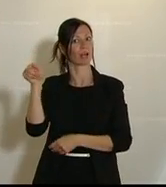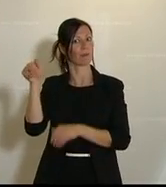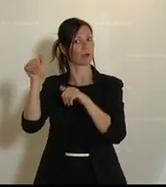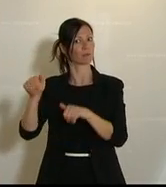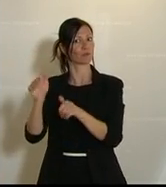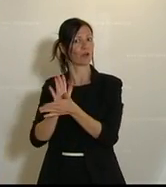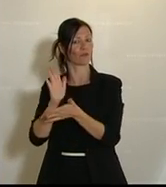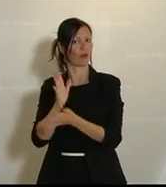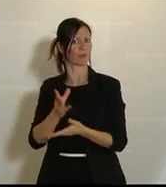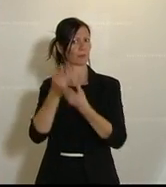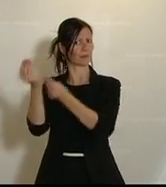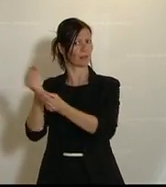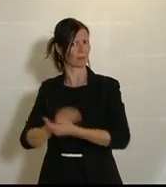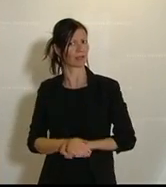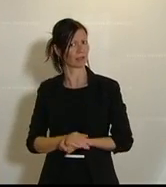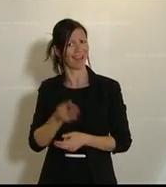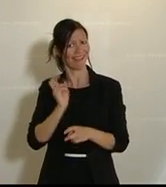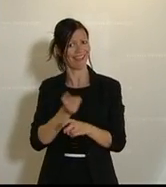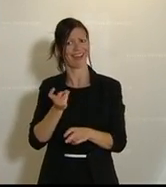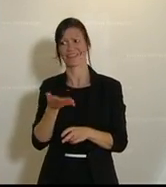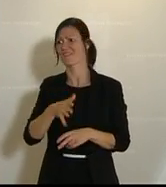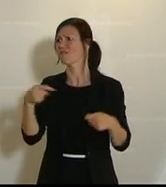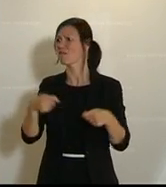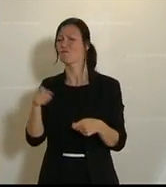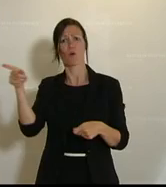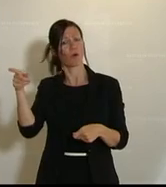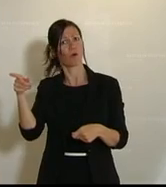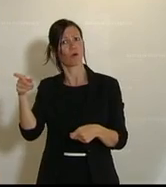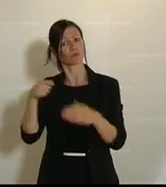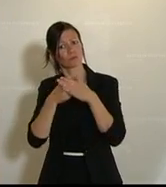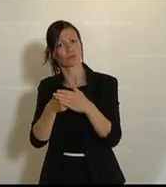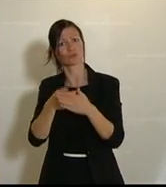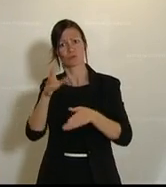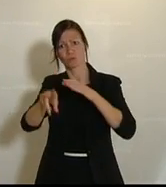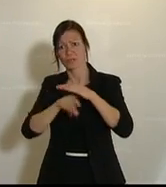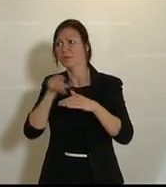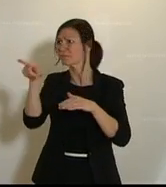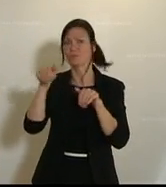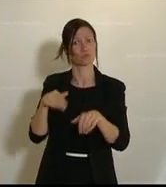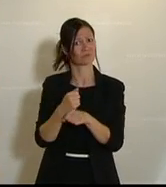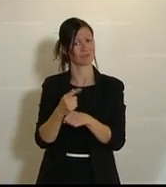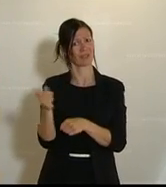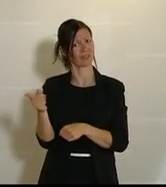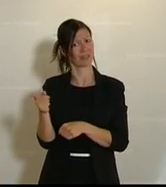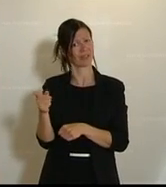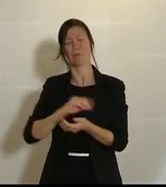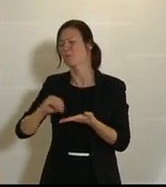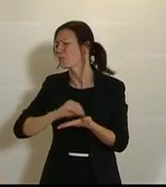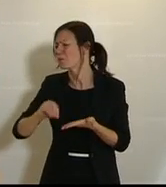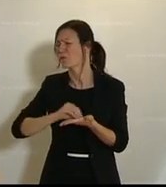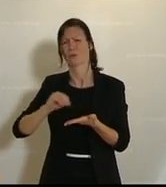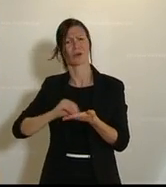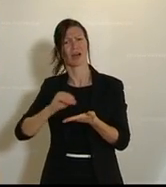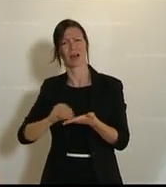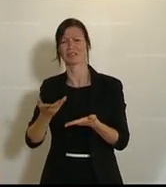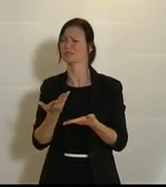muss, um diesen Härtefallfonds, um die Unterstützung der Unternehmer abzuwickeln. All das sind bürokratische Hürden,